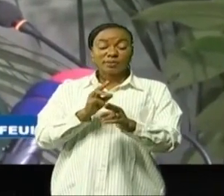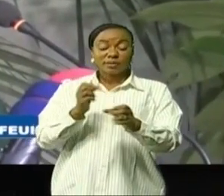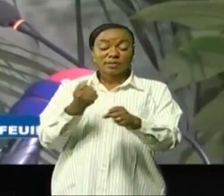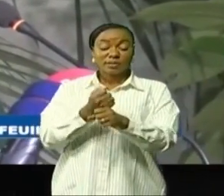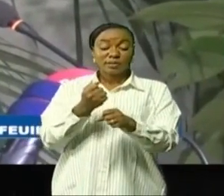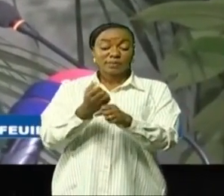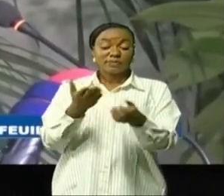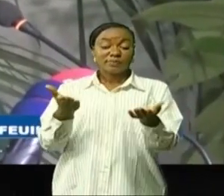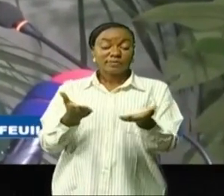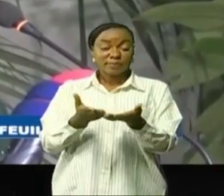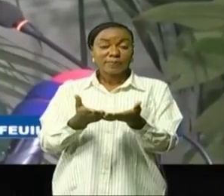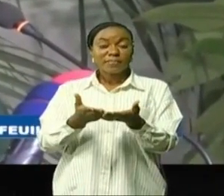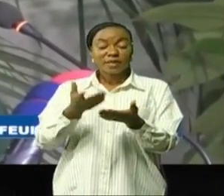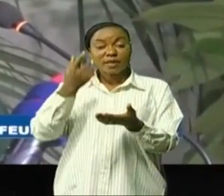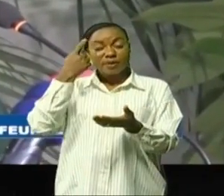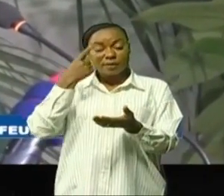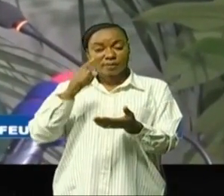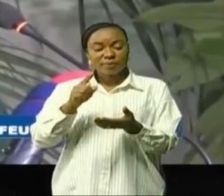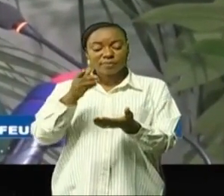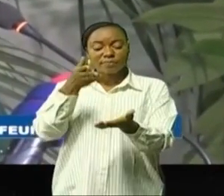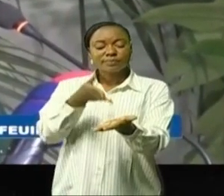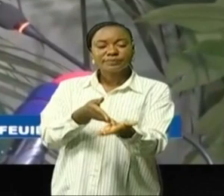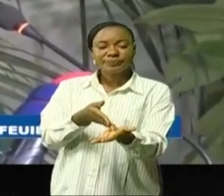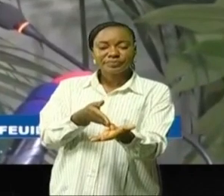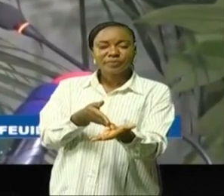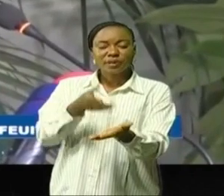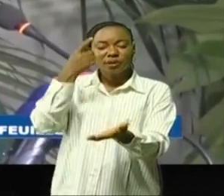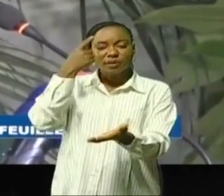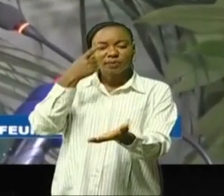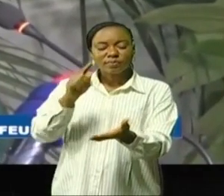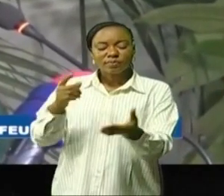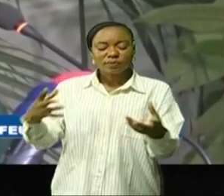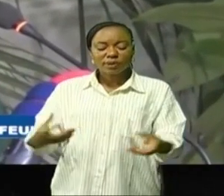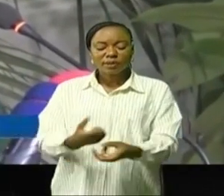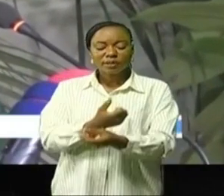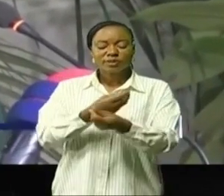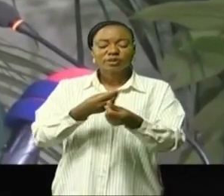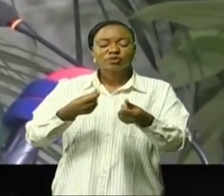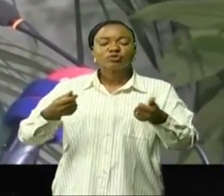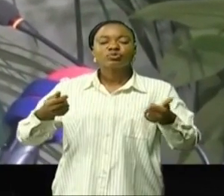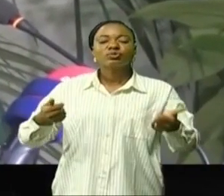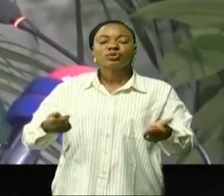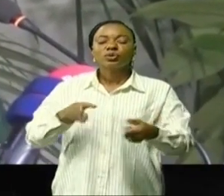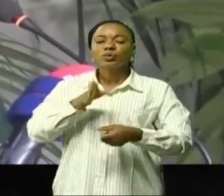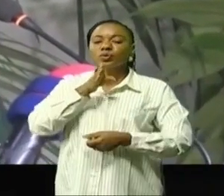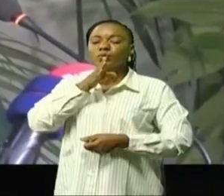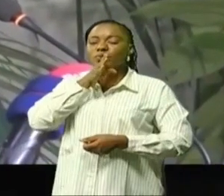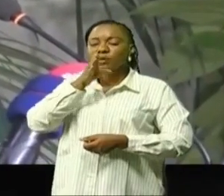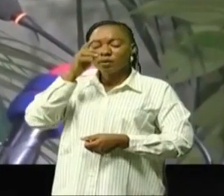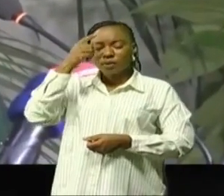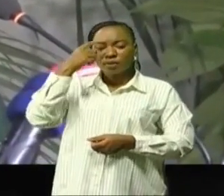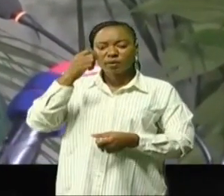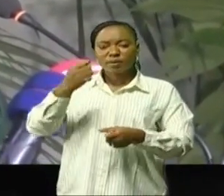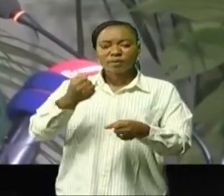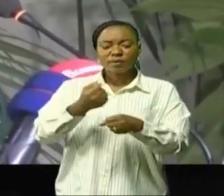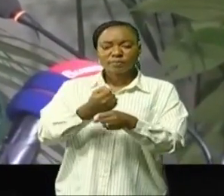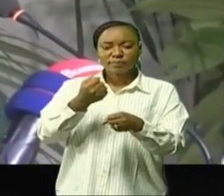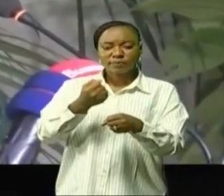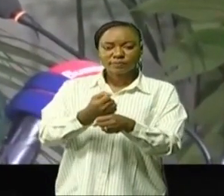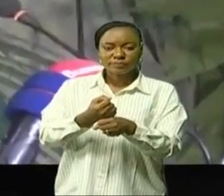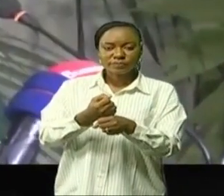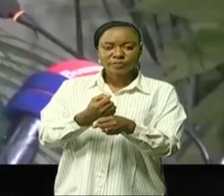défiant toutes les preuves pour la recherche des solutions et d'où on utilise et